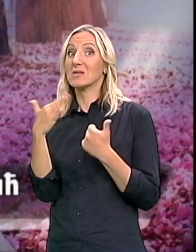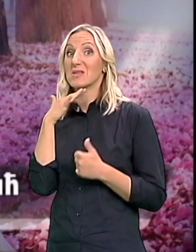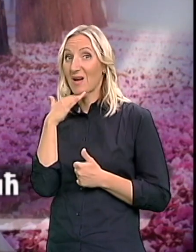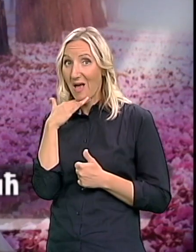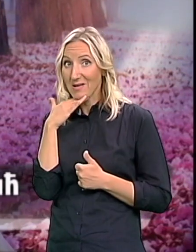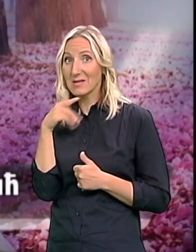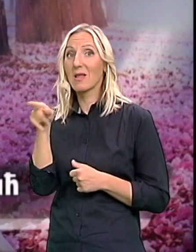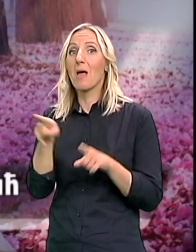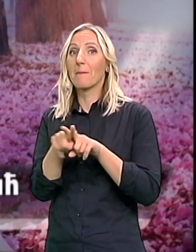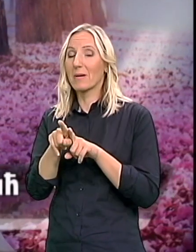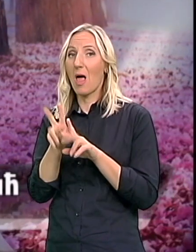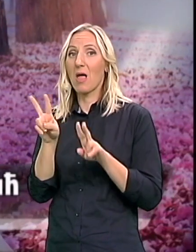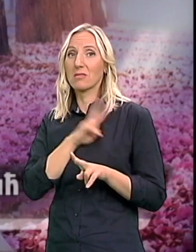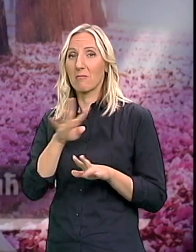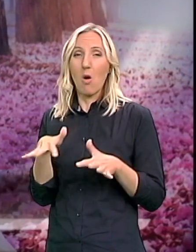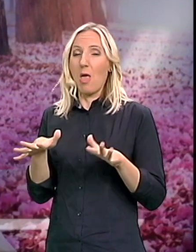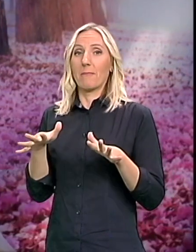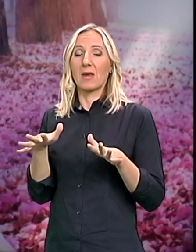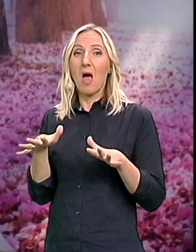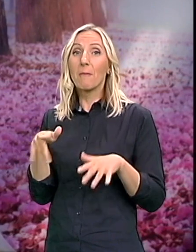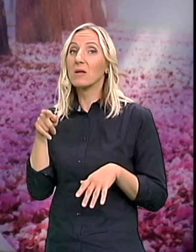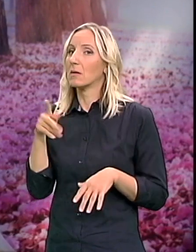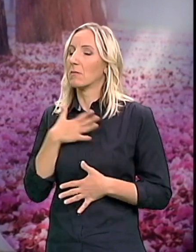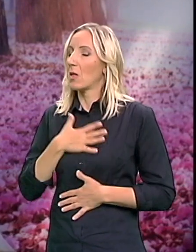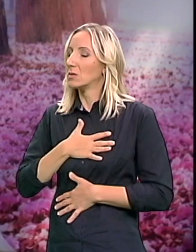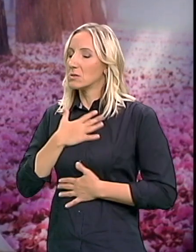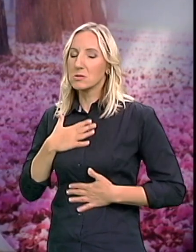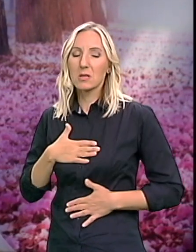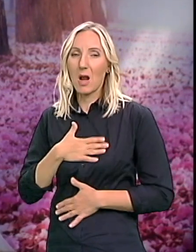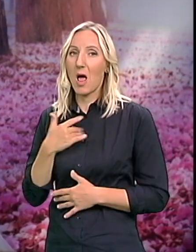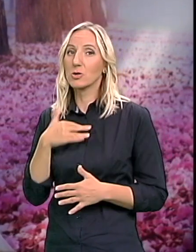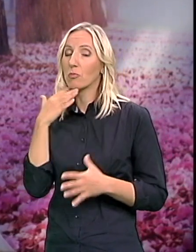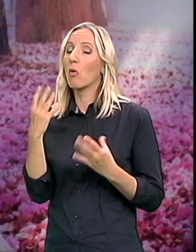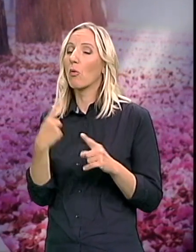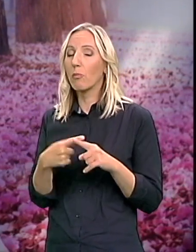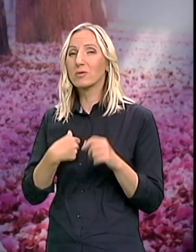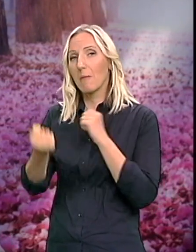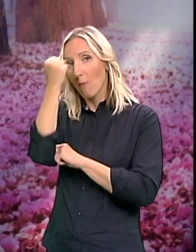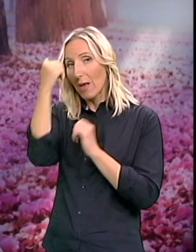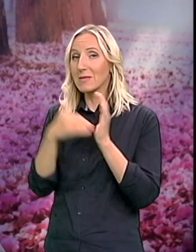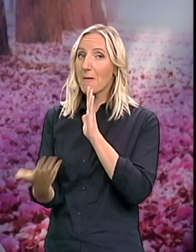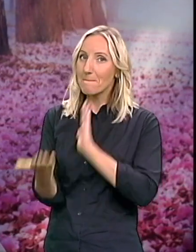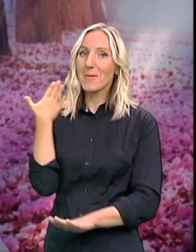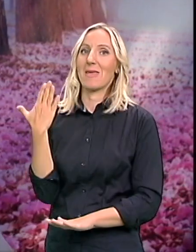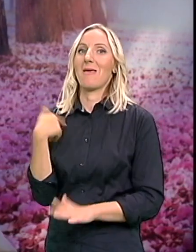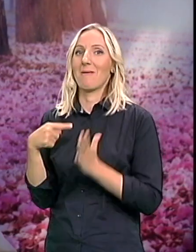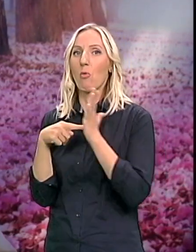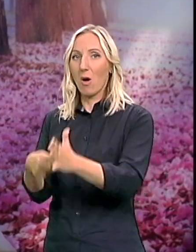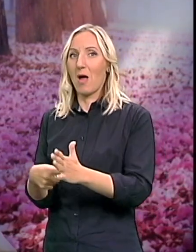brat Imo napad I to je bilo strašno I mnogo puta sam se pokajala Što nisam to ranije uradila Nisam znala kako